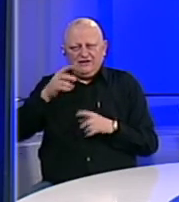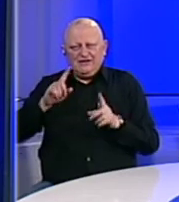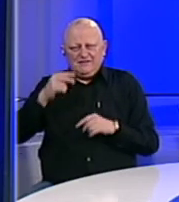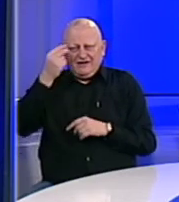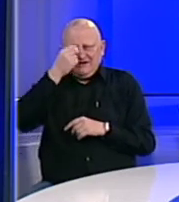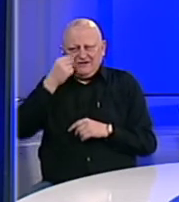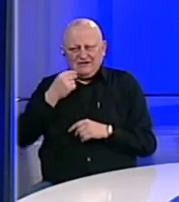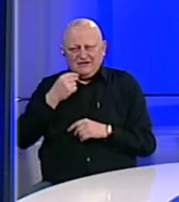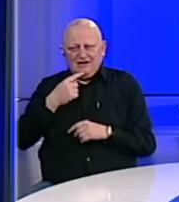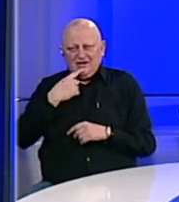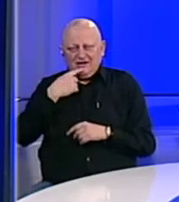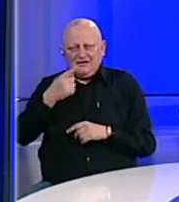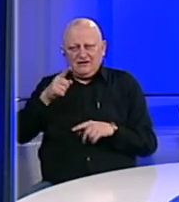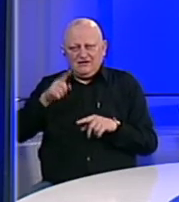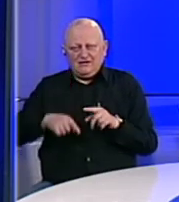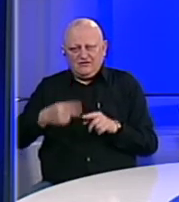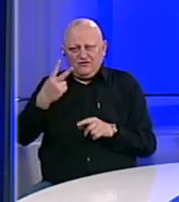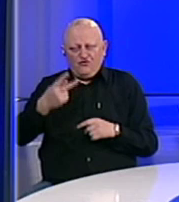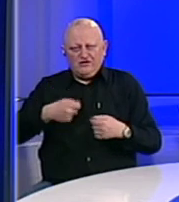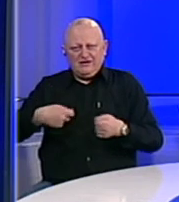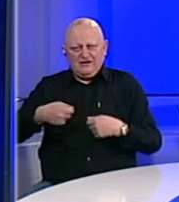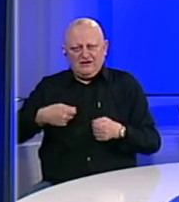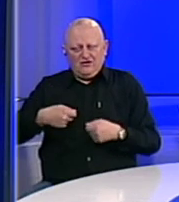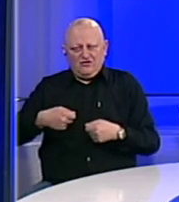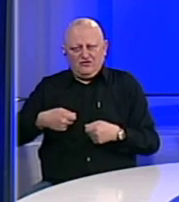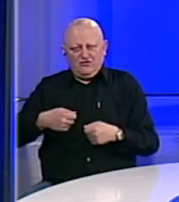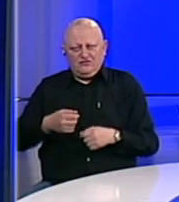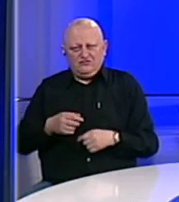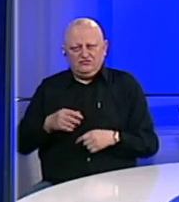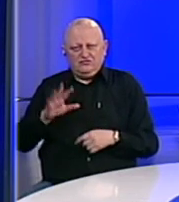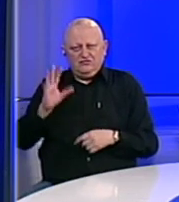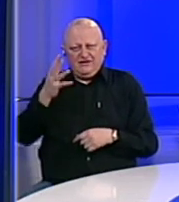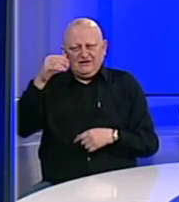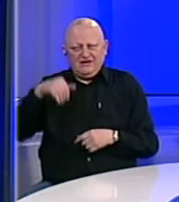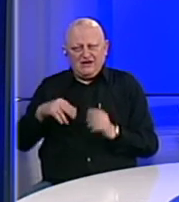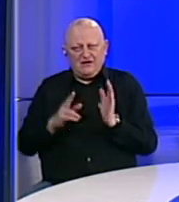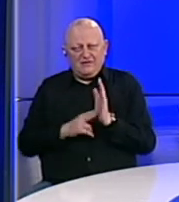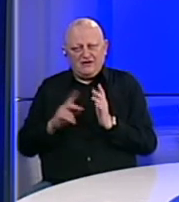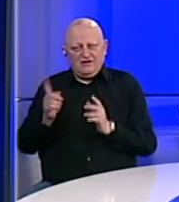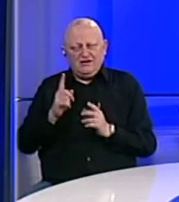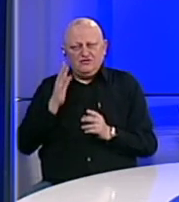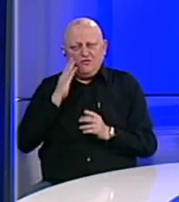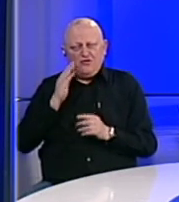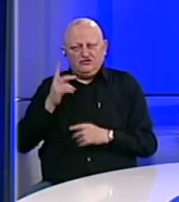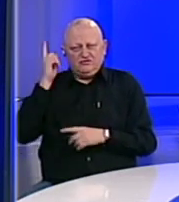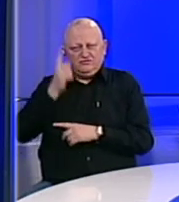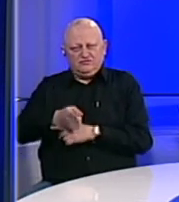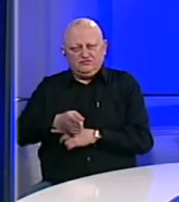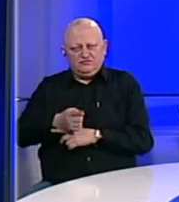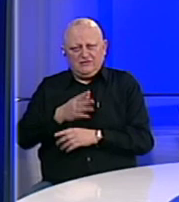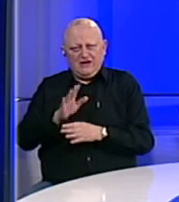Republike Srpske izrekle je kazne dvojici trgovaca u iznosu od 15.000 maraka jer nisu poštovali uredbe